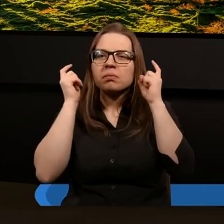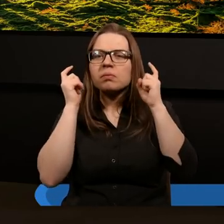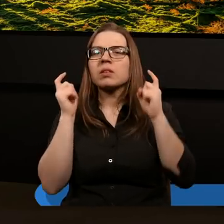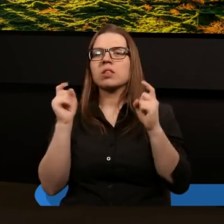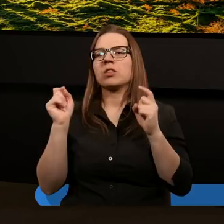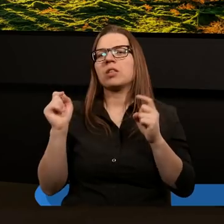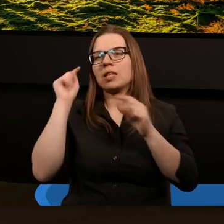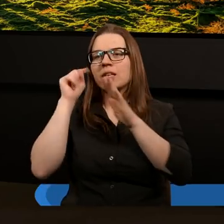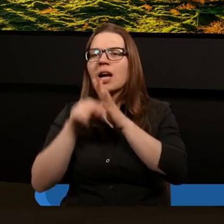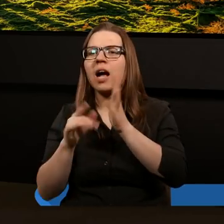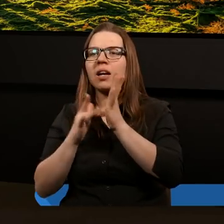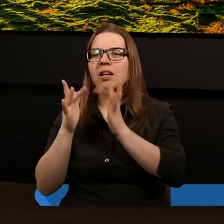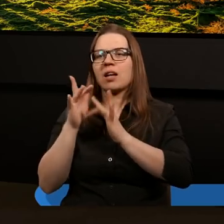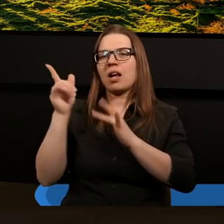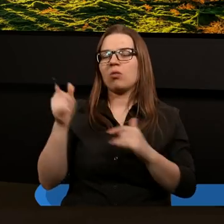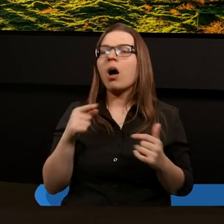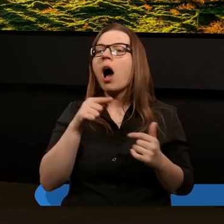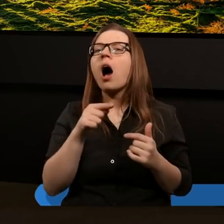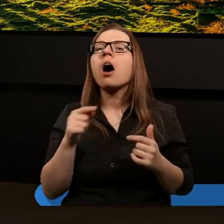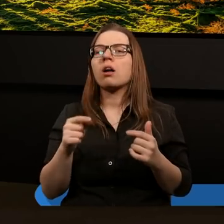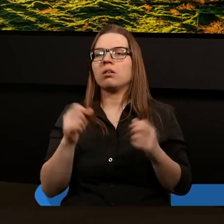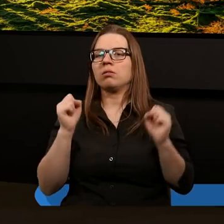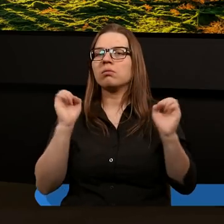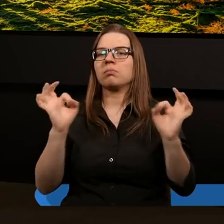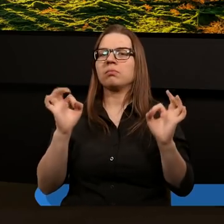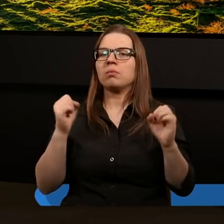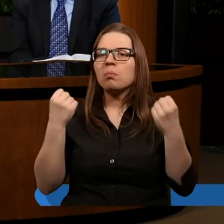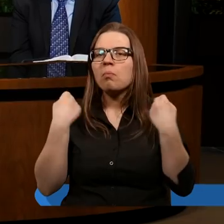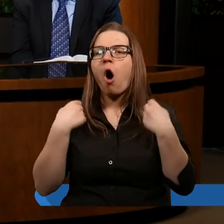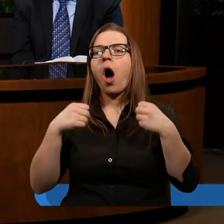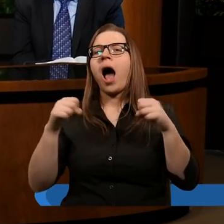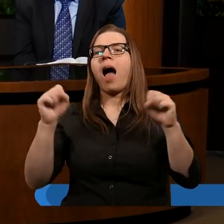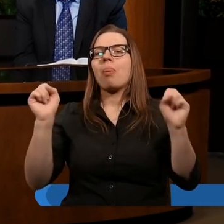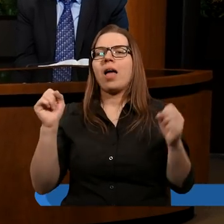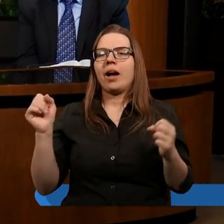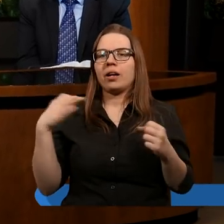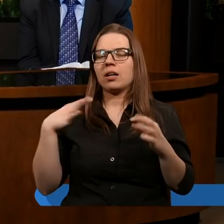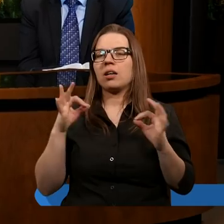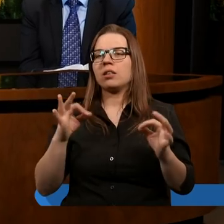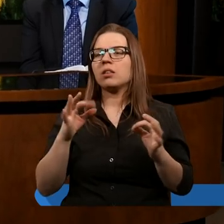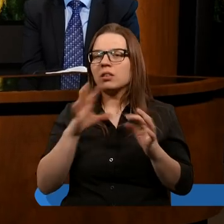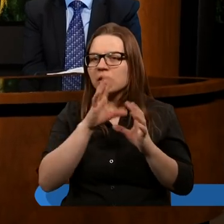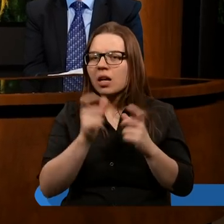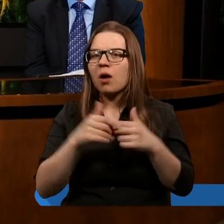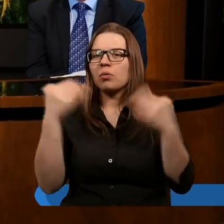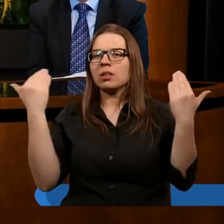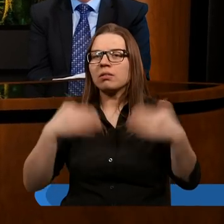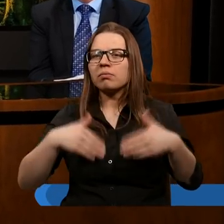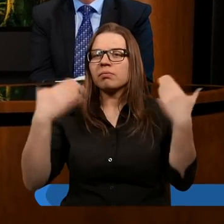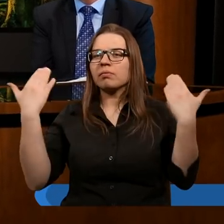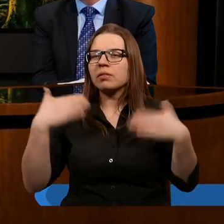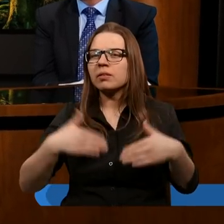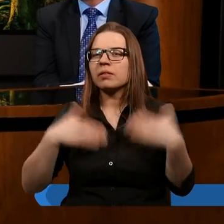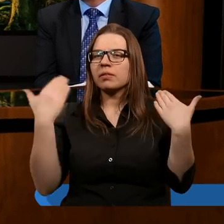Jezusa. Ona okazała się bohaterką. Męczono ją cały dzień, całą noc.